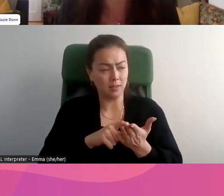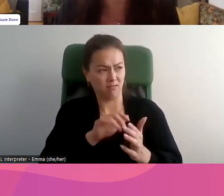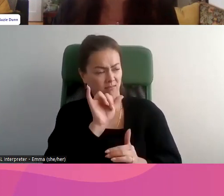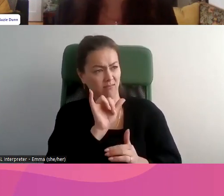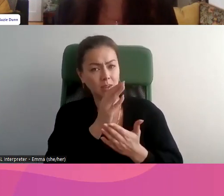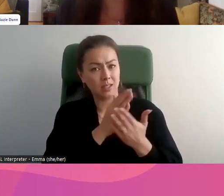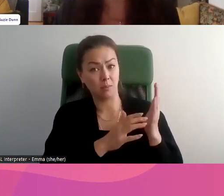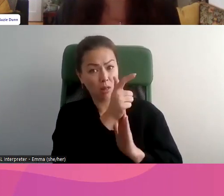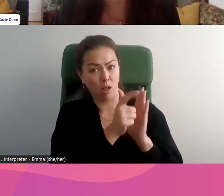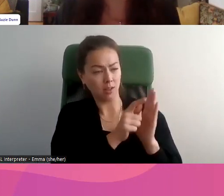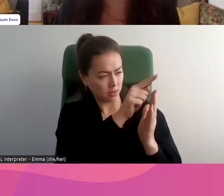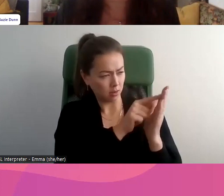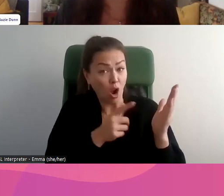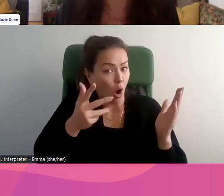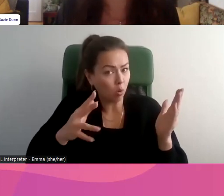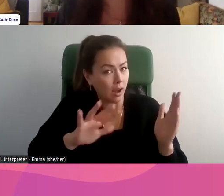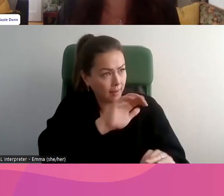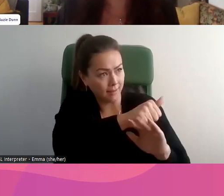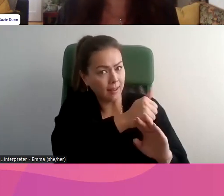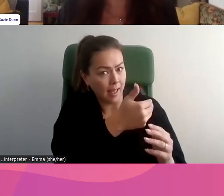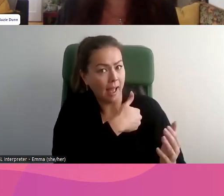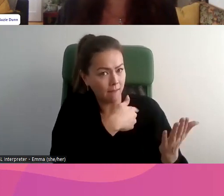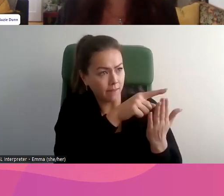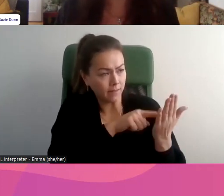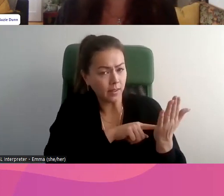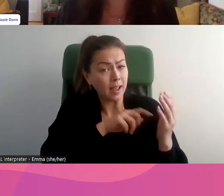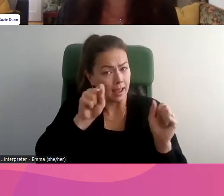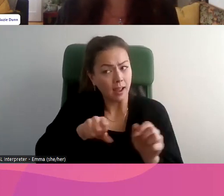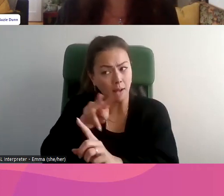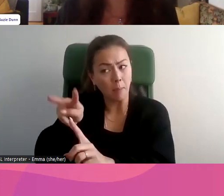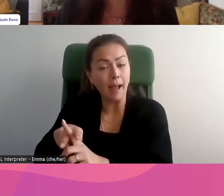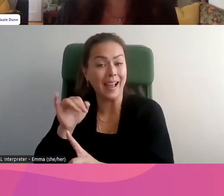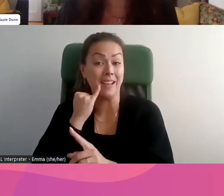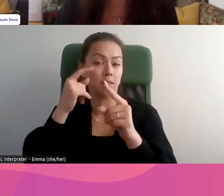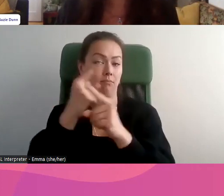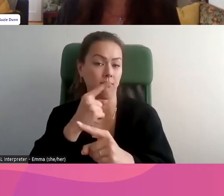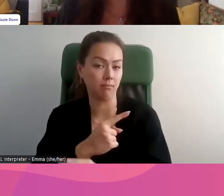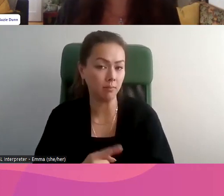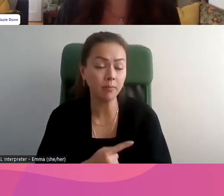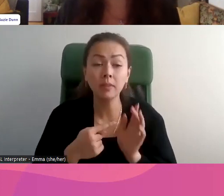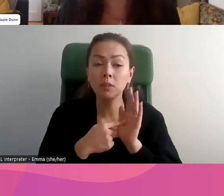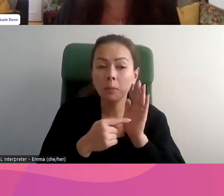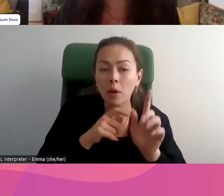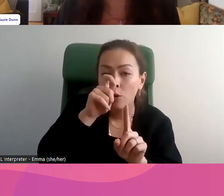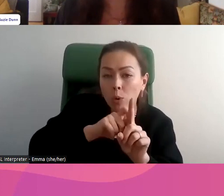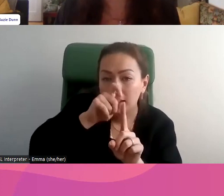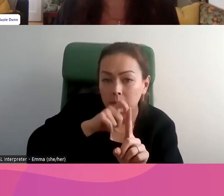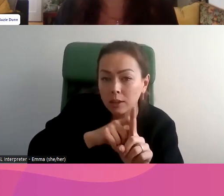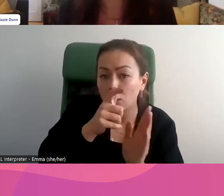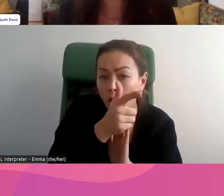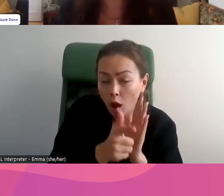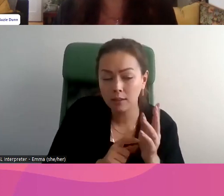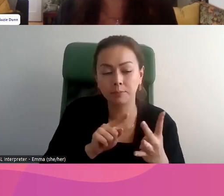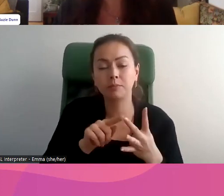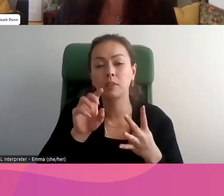qui peuvent s'appliquer à ce genre de méfaits, du moment qu'ils soient bien mis en application. Par exemple, nous avons des lois au sur l'artèlement,